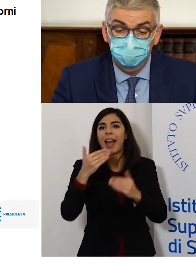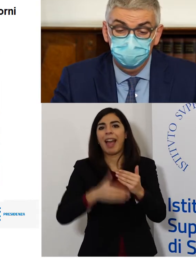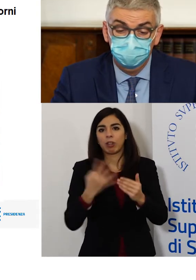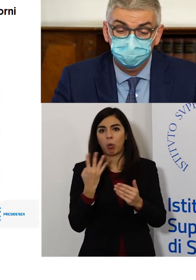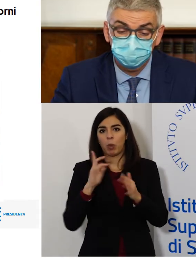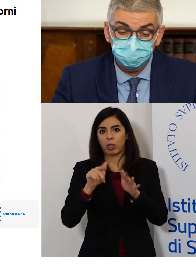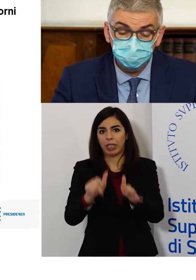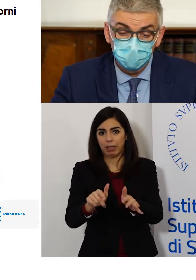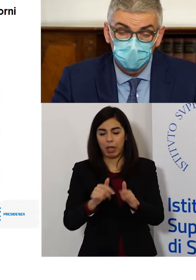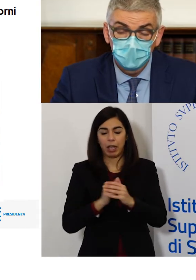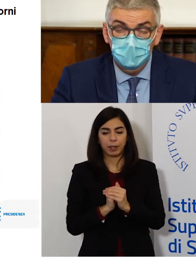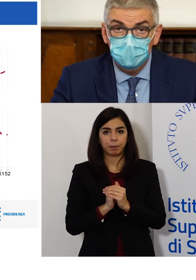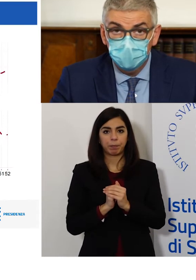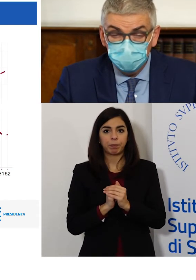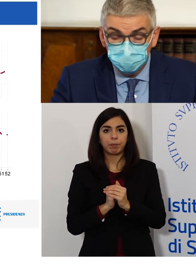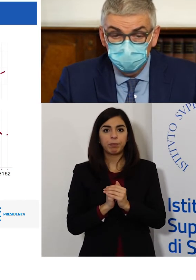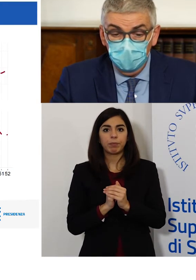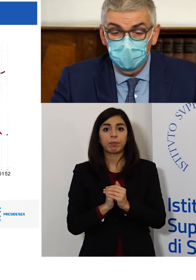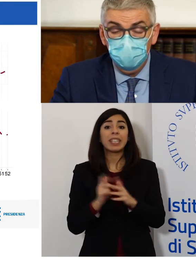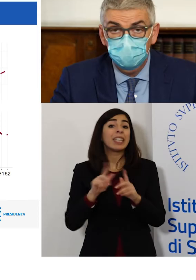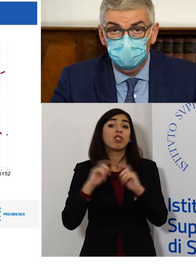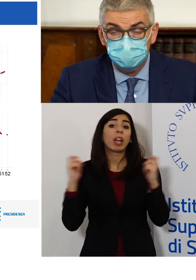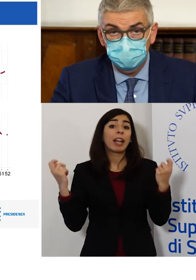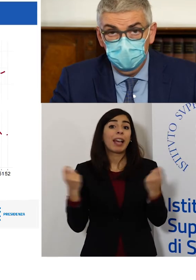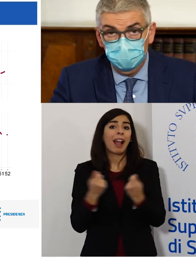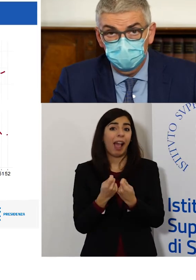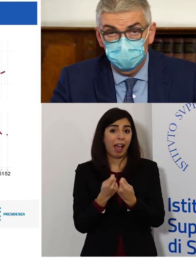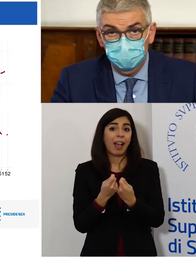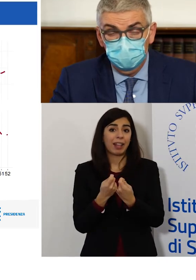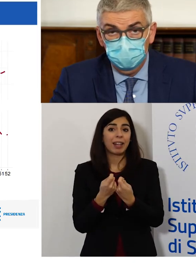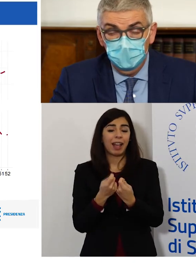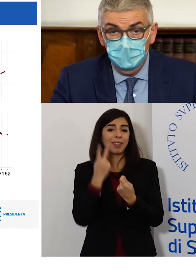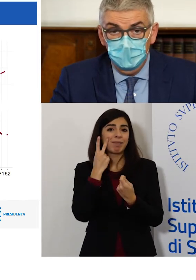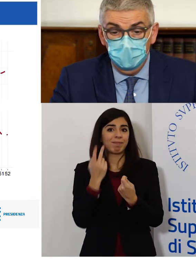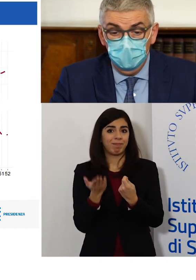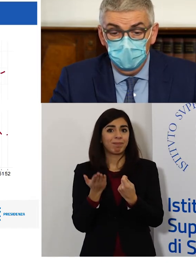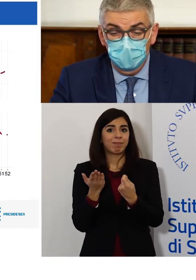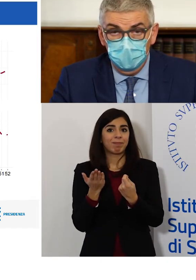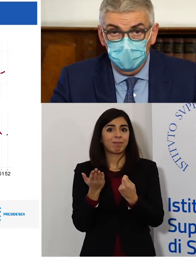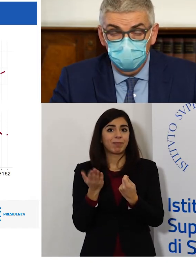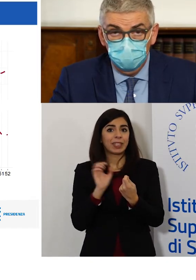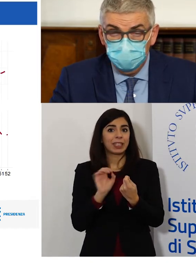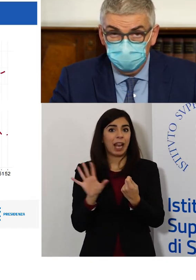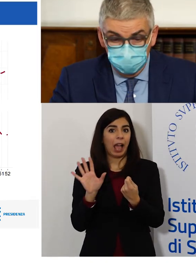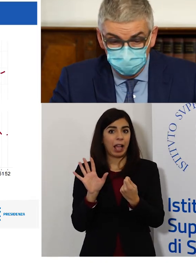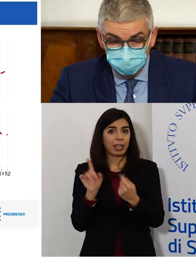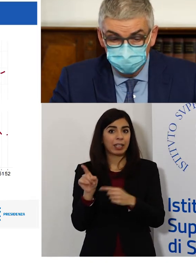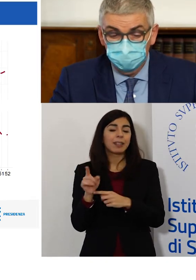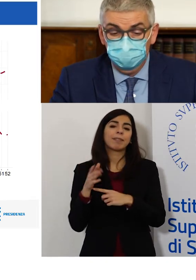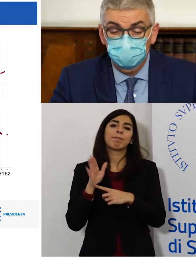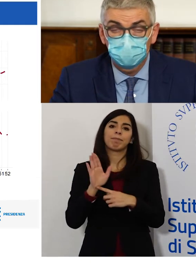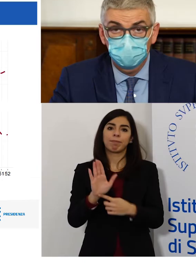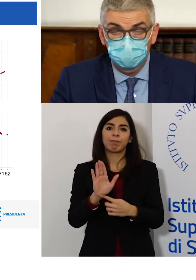presente. L'impatto generale in questa slide, come vedete, ha questa